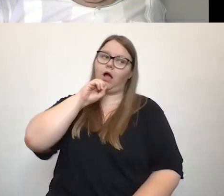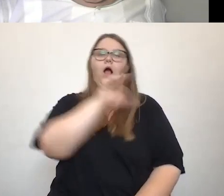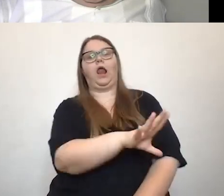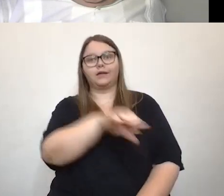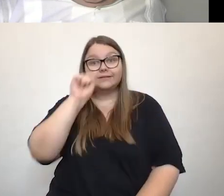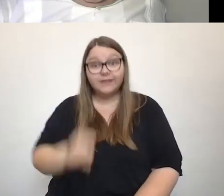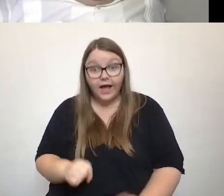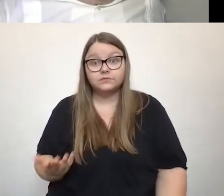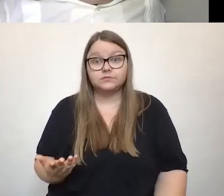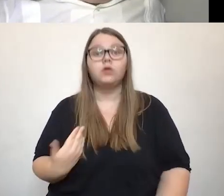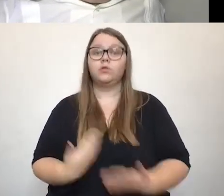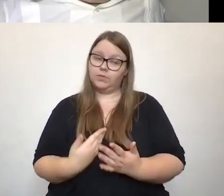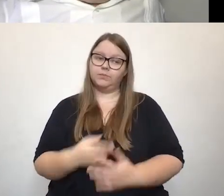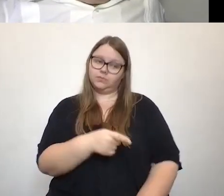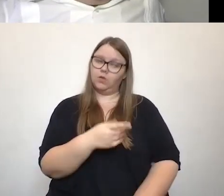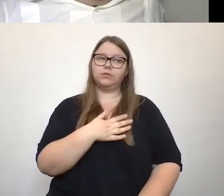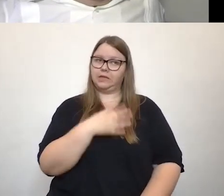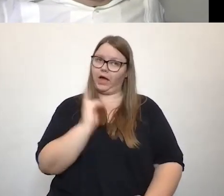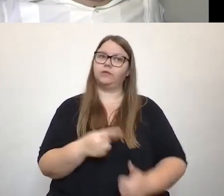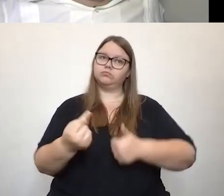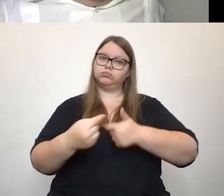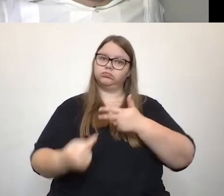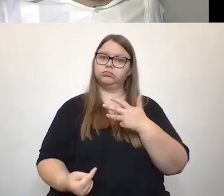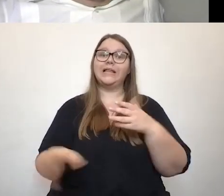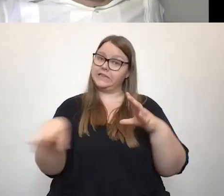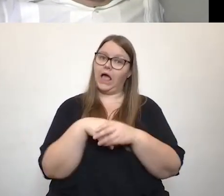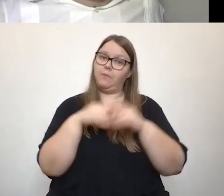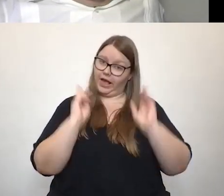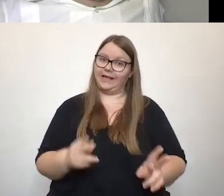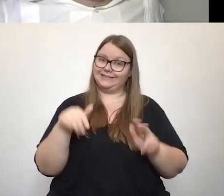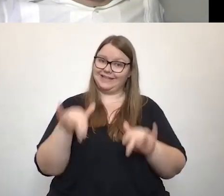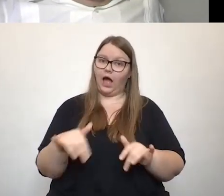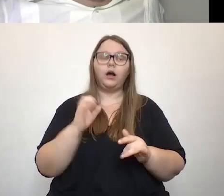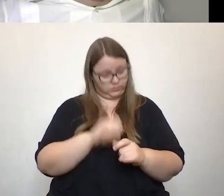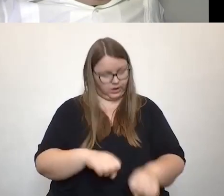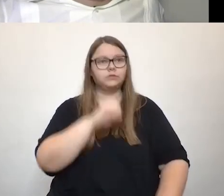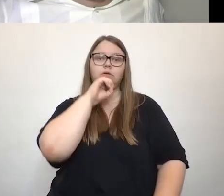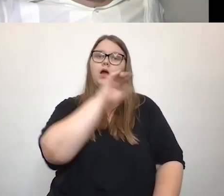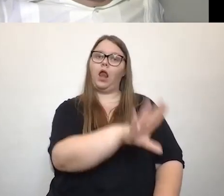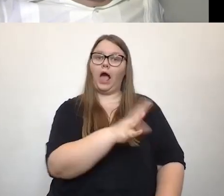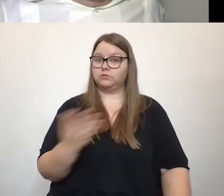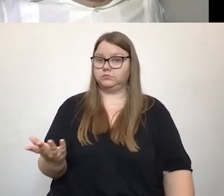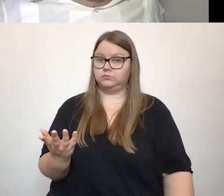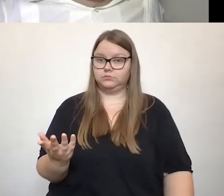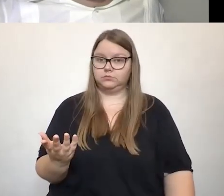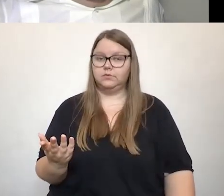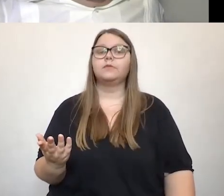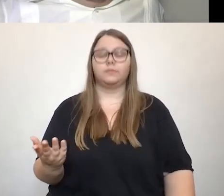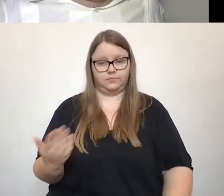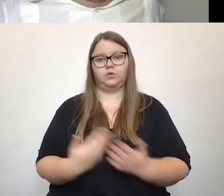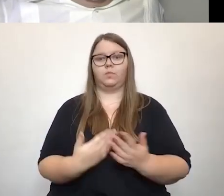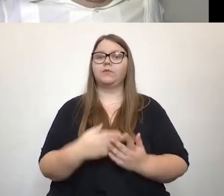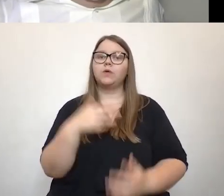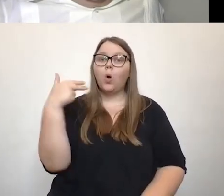Also da kann man vor Gericht ziehen und sein Recht auf Teilhabe und eben die Herstellung von Barrierefreiheit einklagen und das sind zum Beispiel in vielen